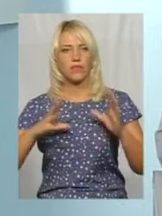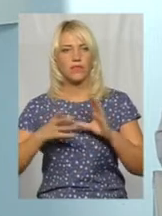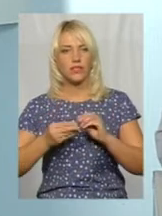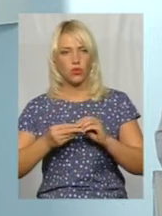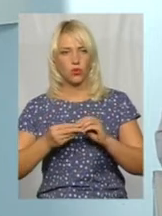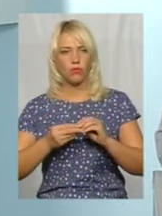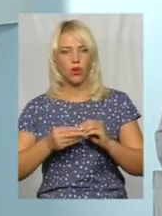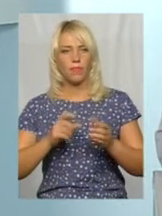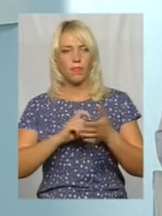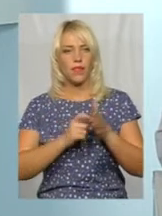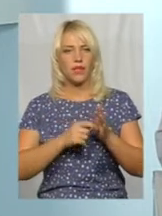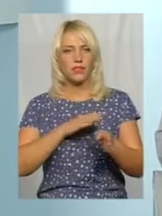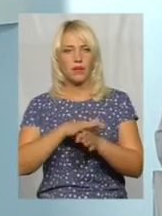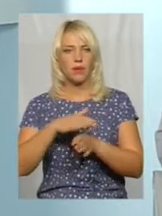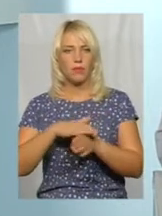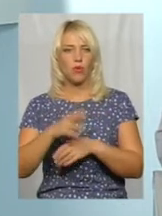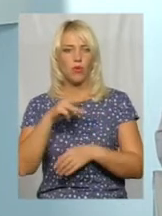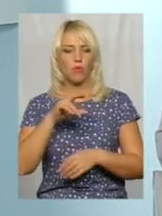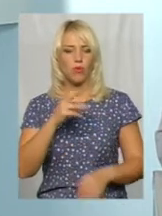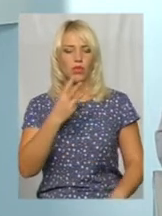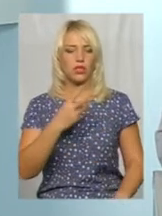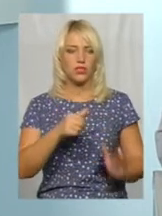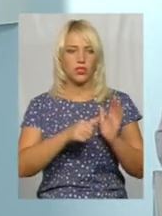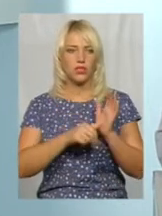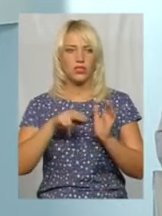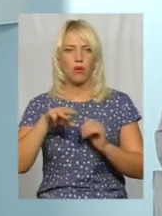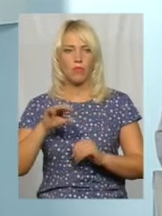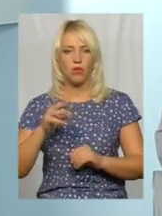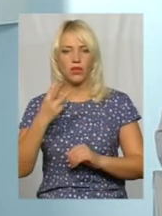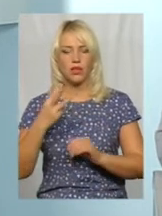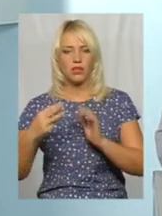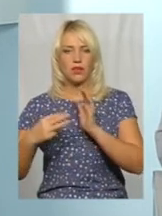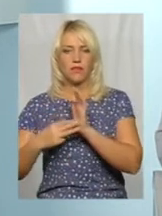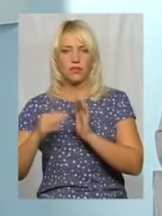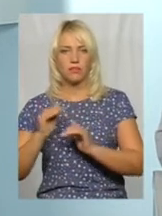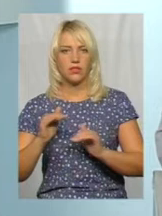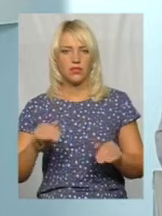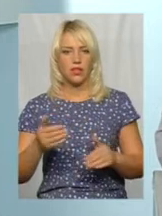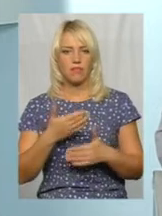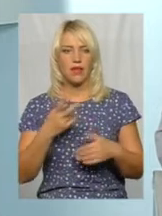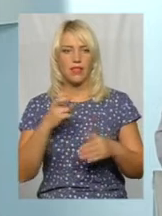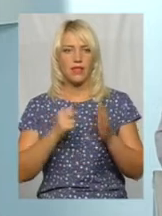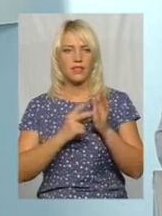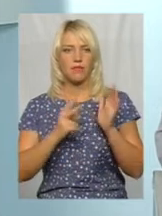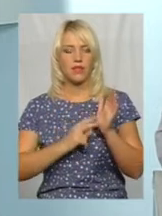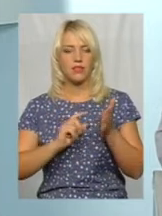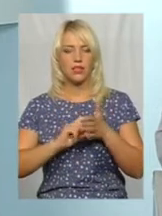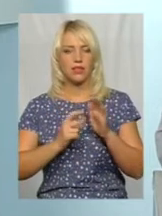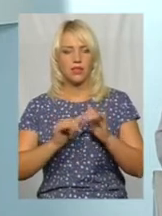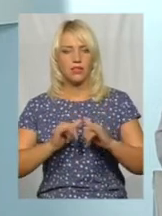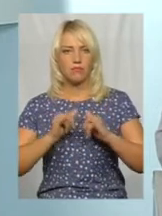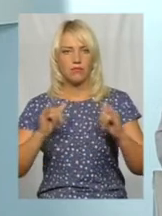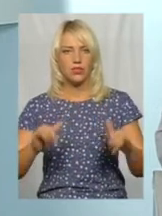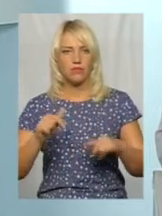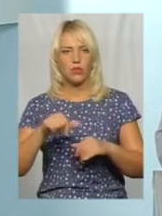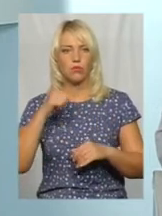класи переповнені по 36-38 дітей. Тобто, ми на 17 класів збільшилися за цей рік,